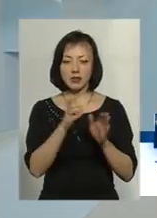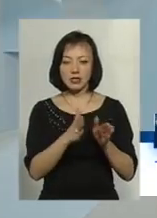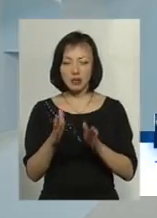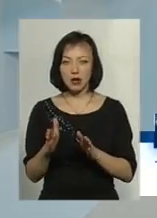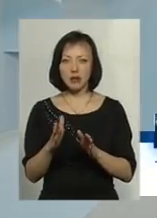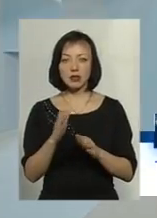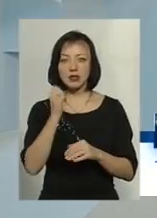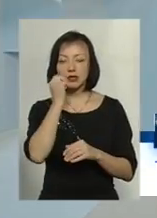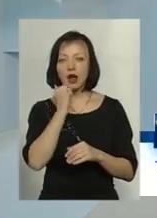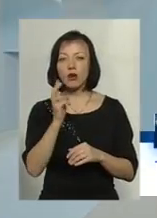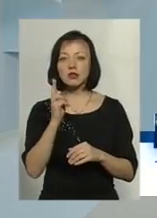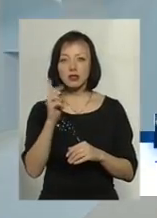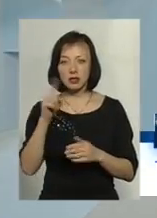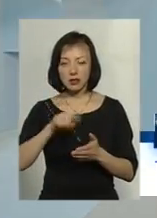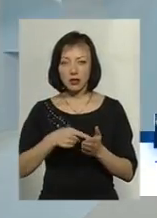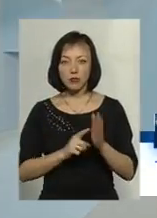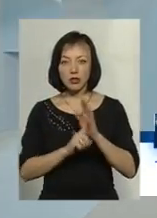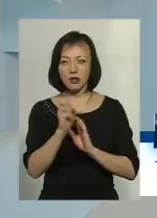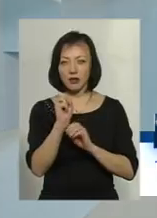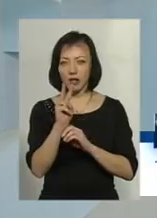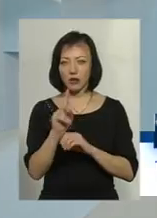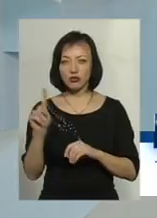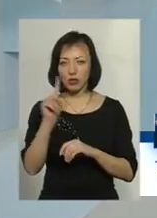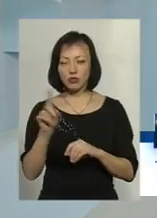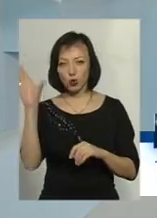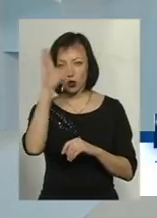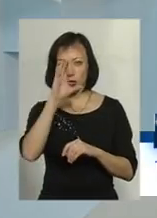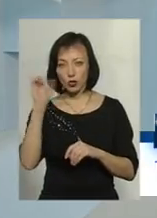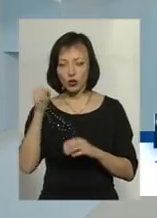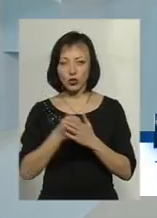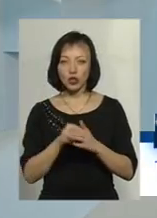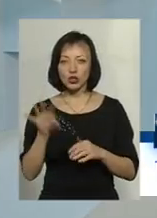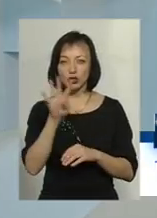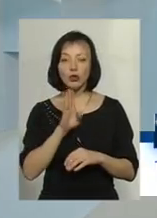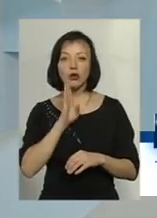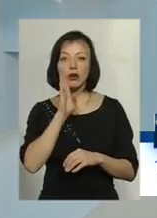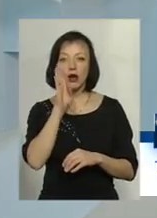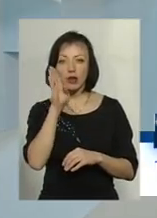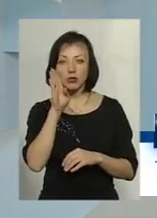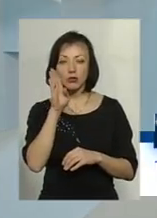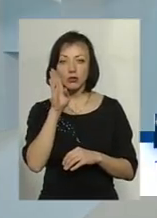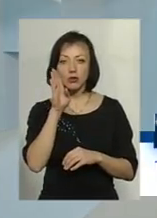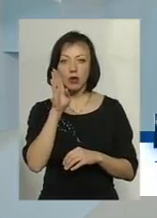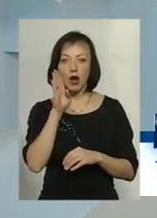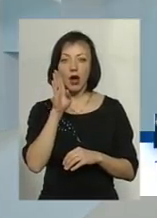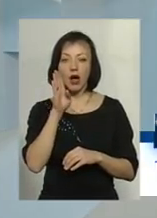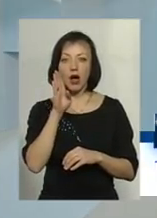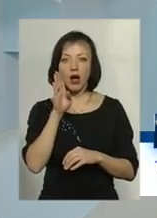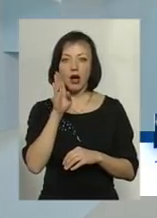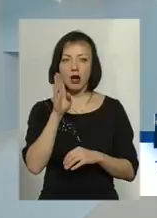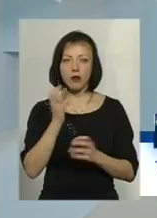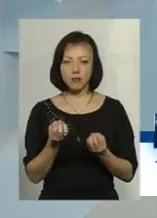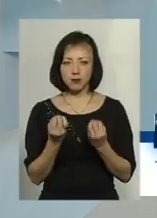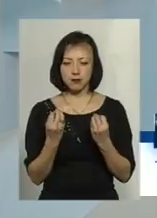це в Серкосантинові, начинається з 12-ї, чи зараз вночі до 4-ї ранку. Аж червоні, аж хлопи,